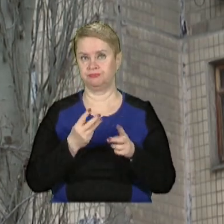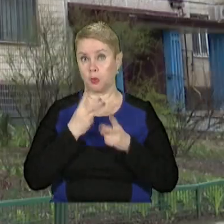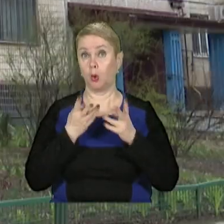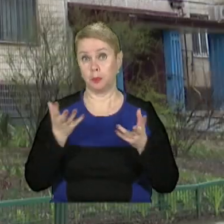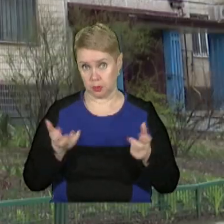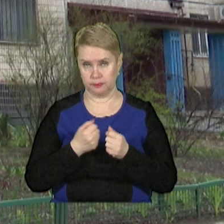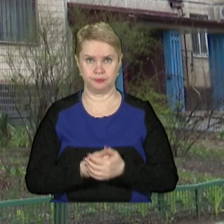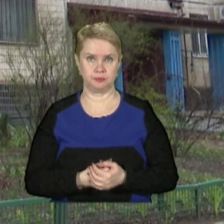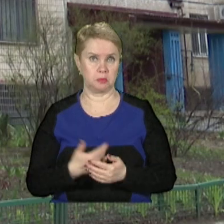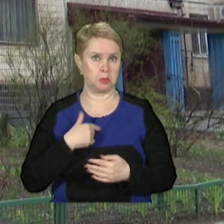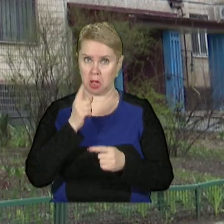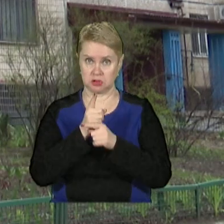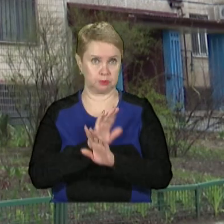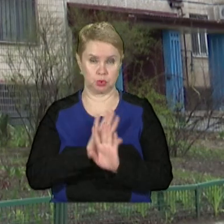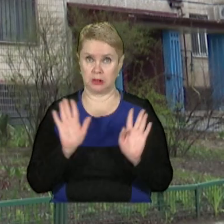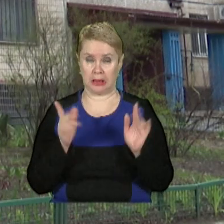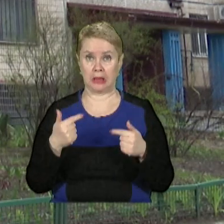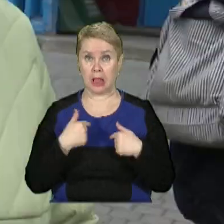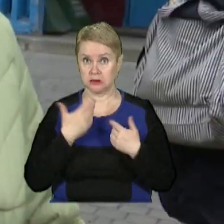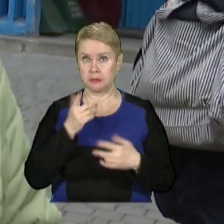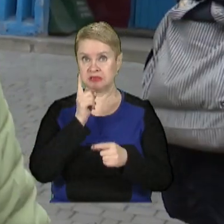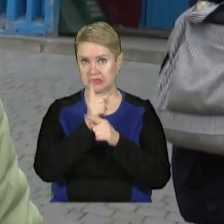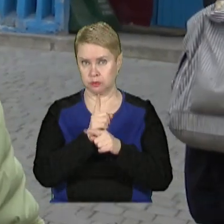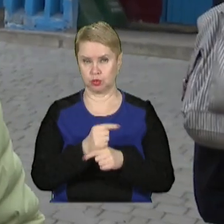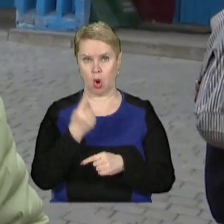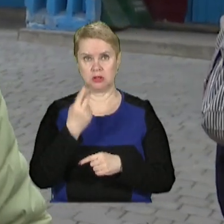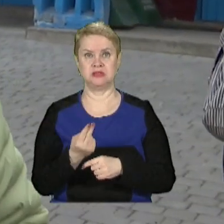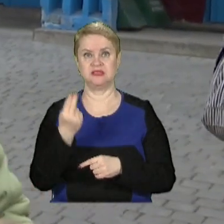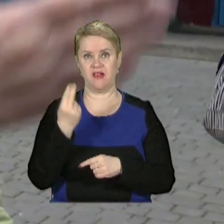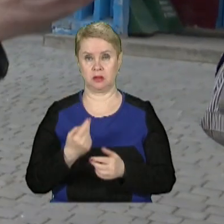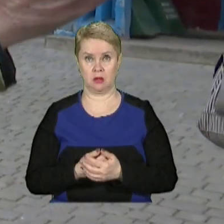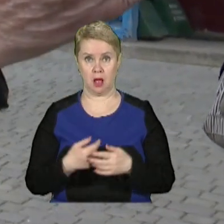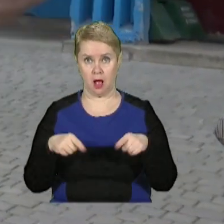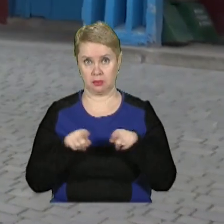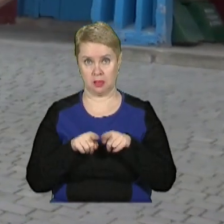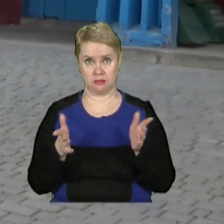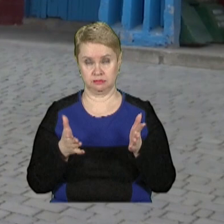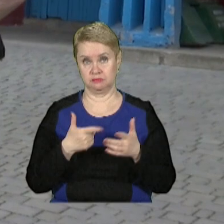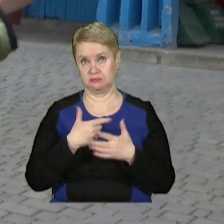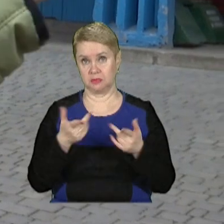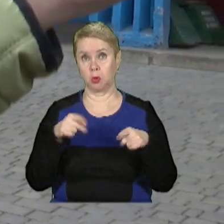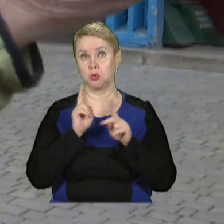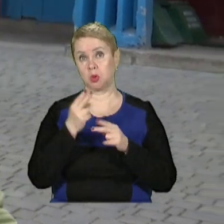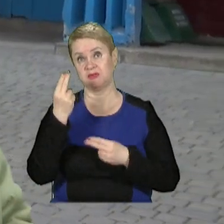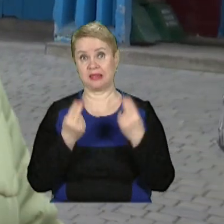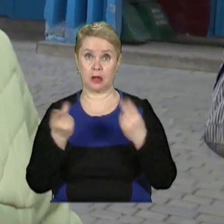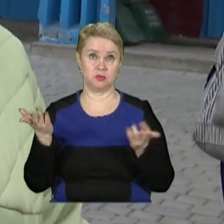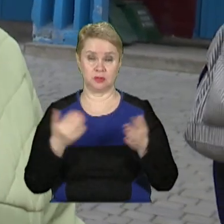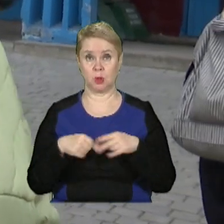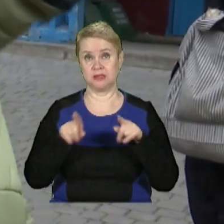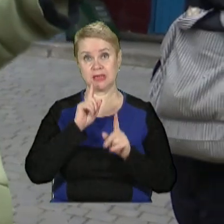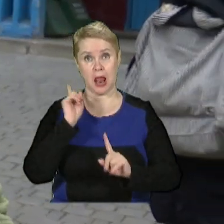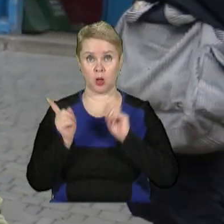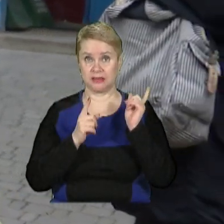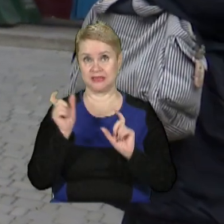підтримують. Не запрещають, ні. Якщо б запрещали, щоб одним цвітом. А так, посмотри, той такий цвіт, той такий, той